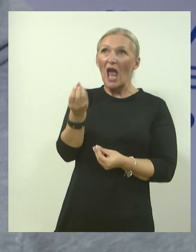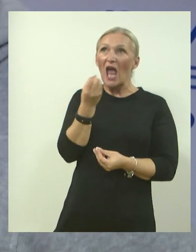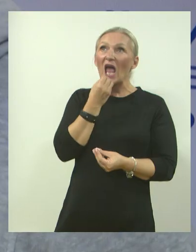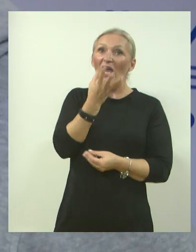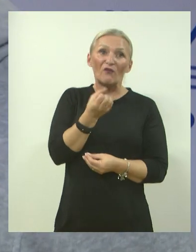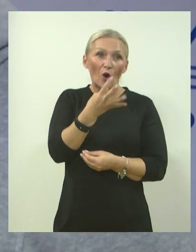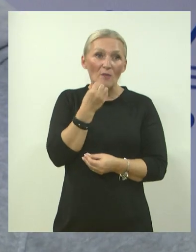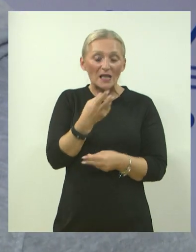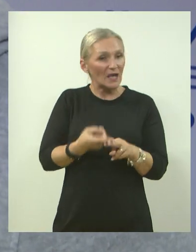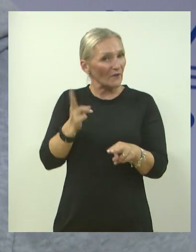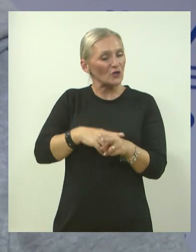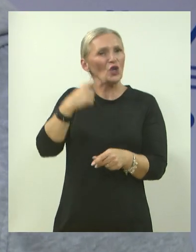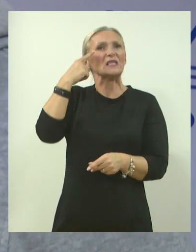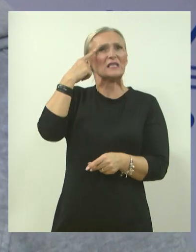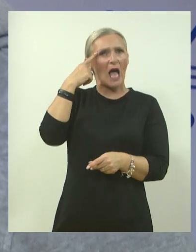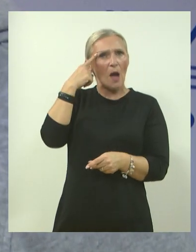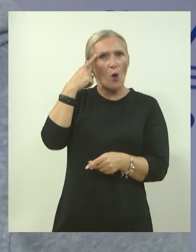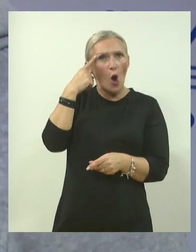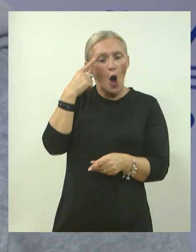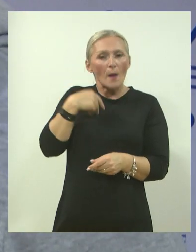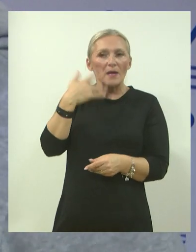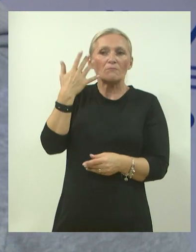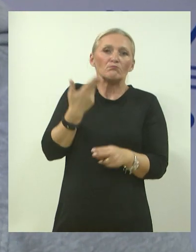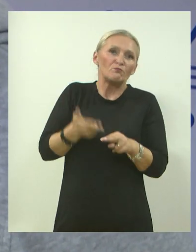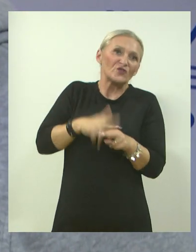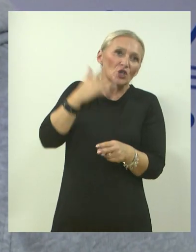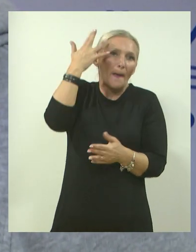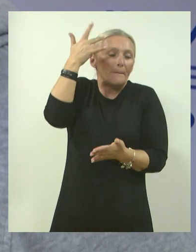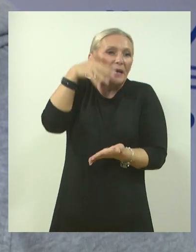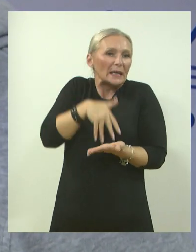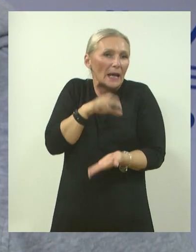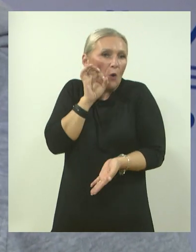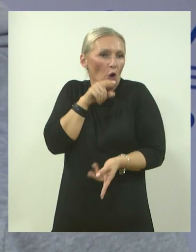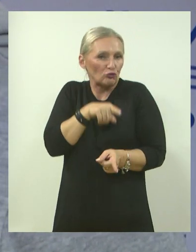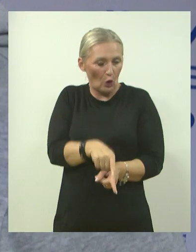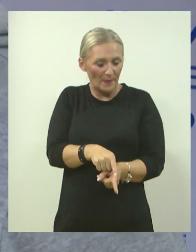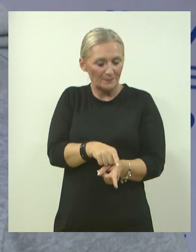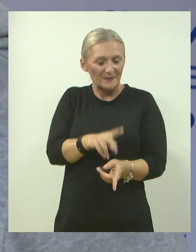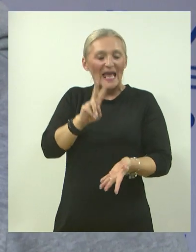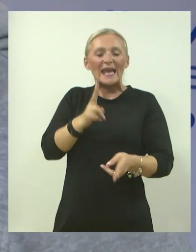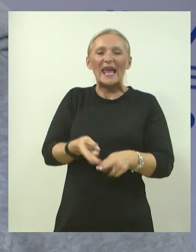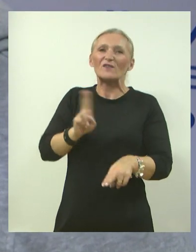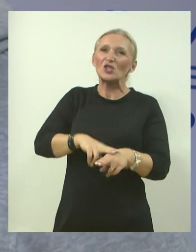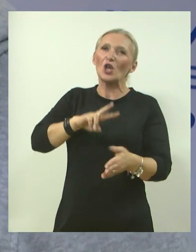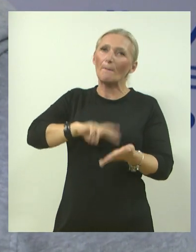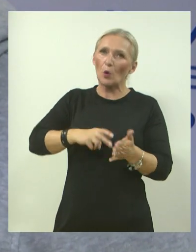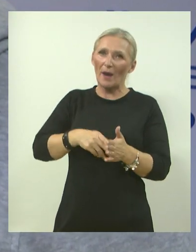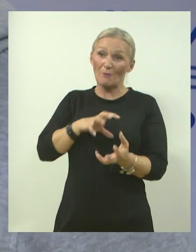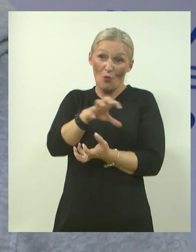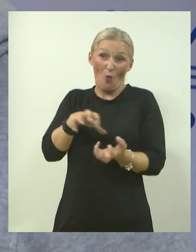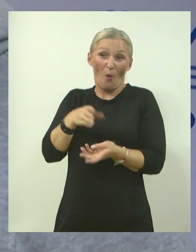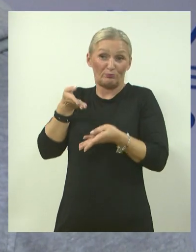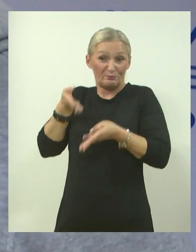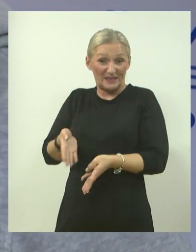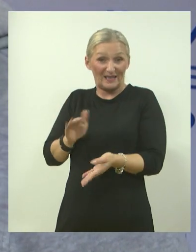sve više znamo i sve više u stvari brinemo o tome. Najčešće problemi leže u srži, a to je u obitelji, u